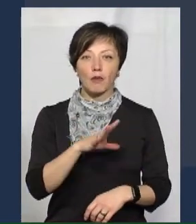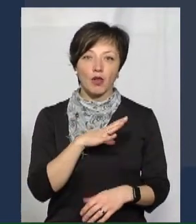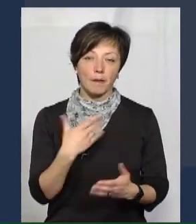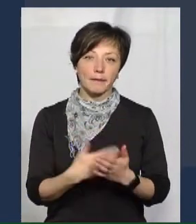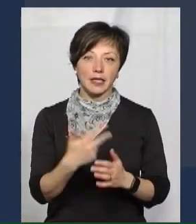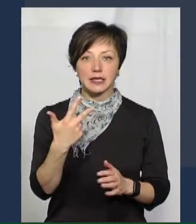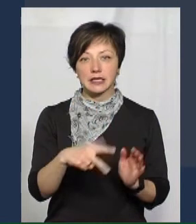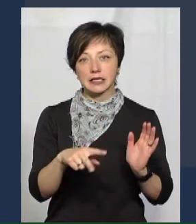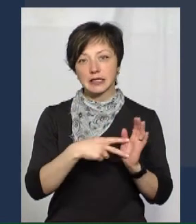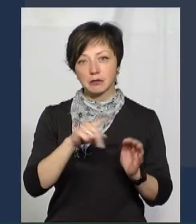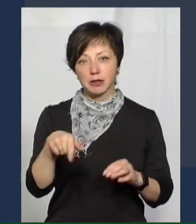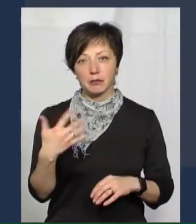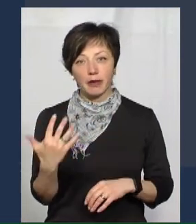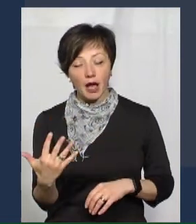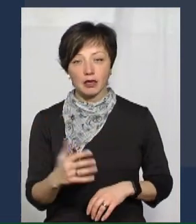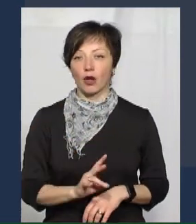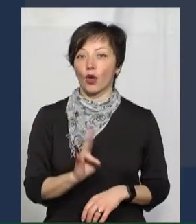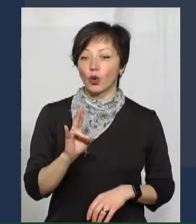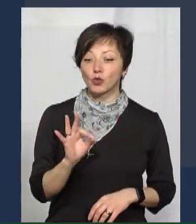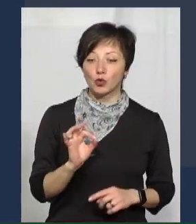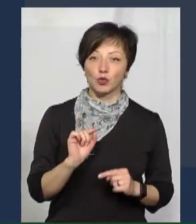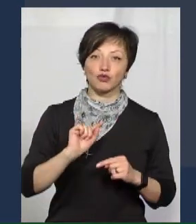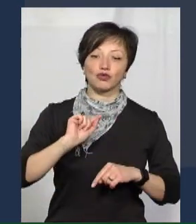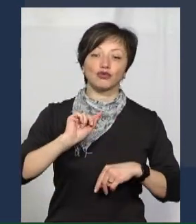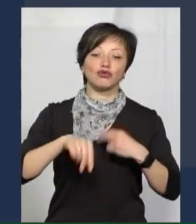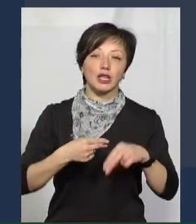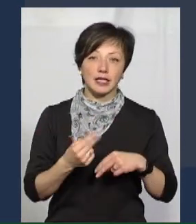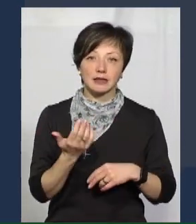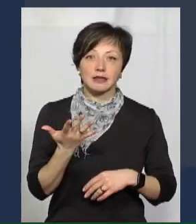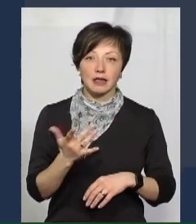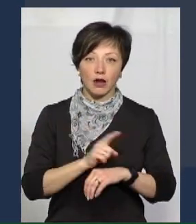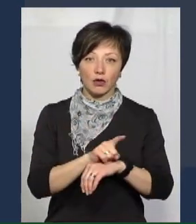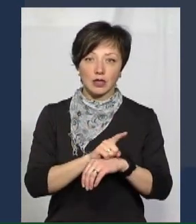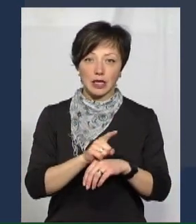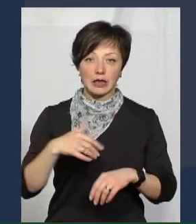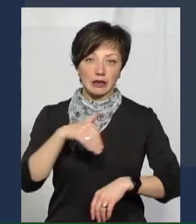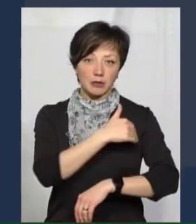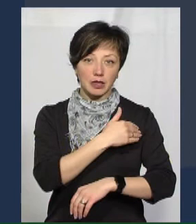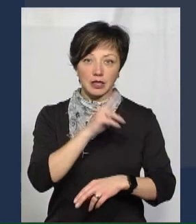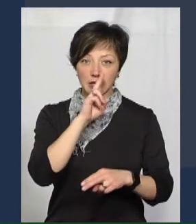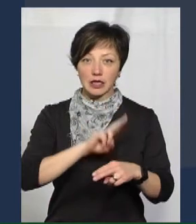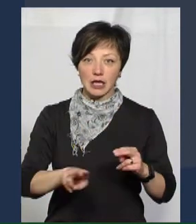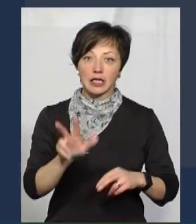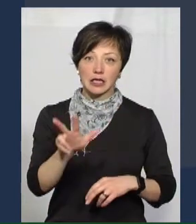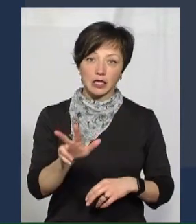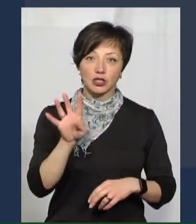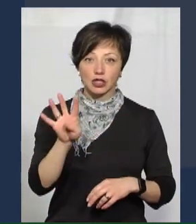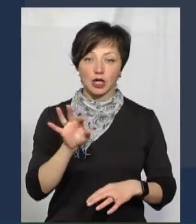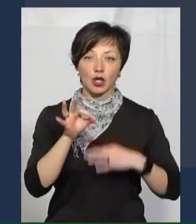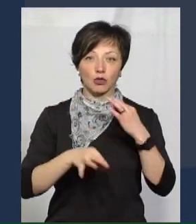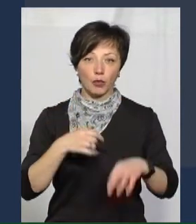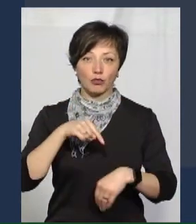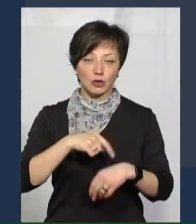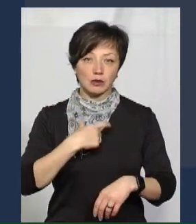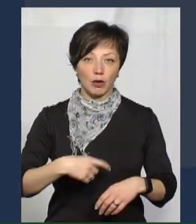районі 37,5. Але через кілька годин температура зникла і наступних 3-4 доби я почував себе нормально.